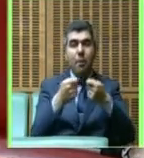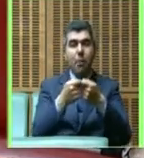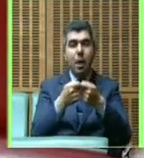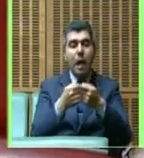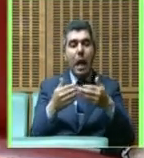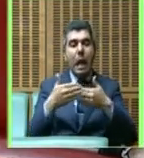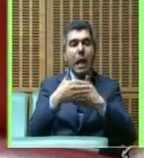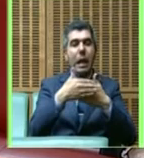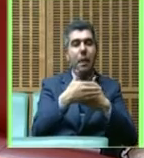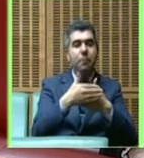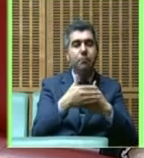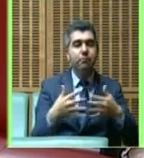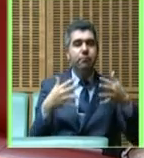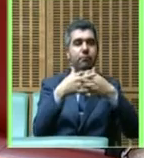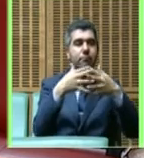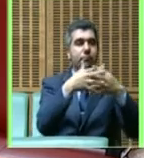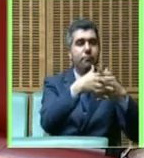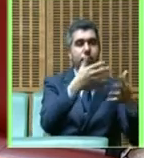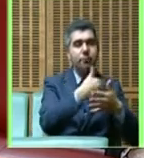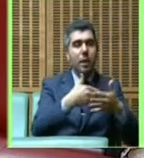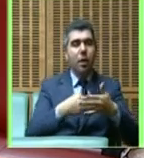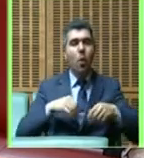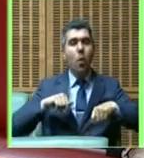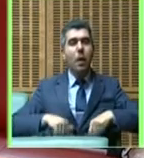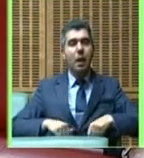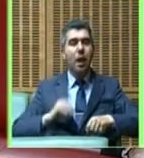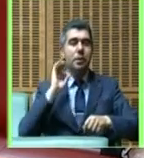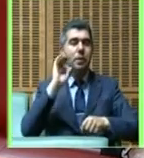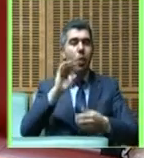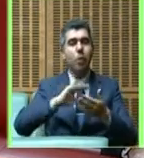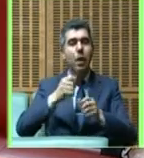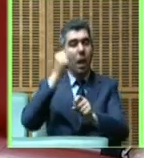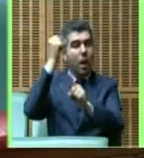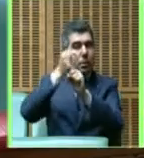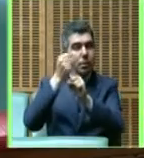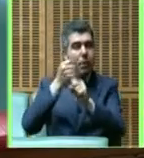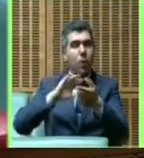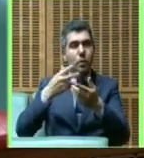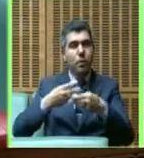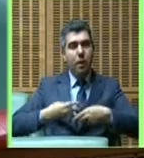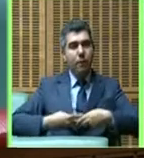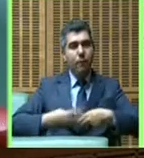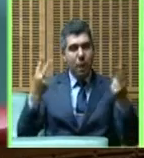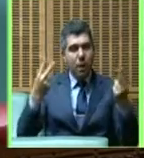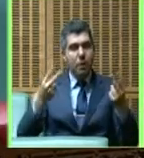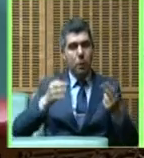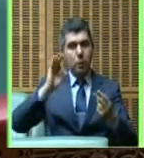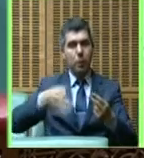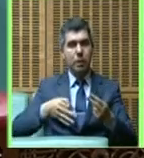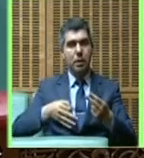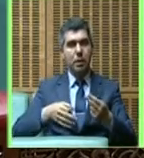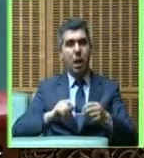التشاركية اللي تتعتمدها الوزارة تنحاولوا على أننا بالفعل نعطيه الأقاليم